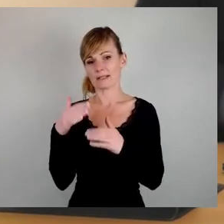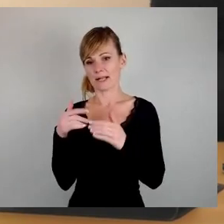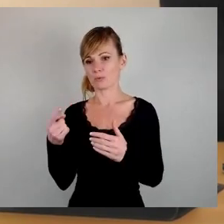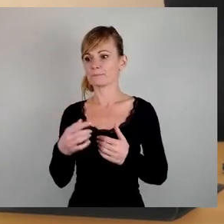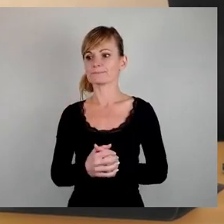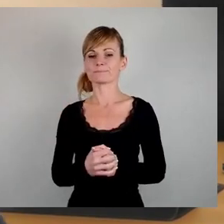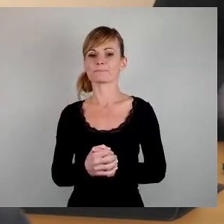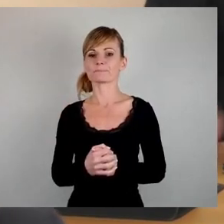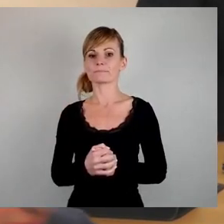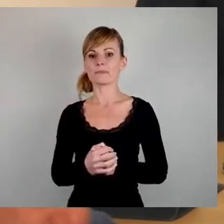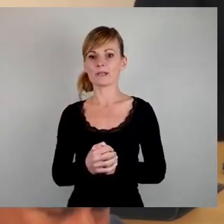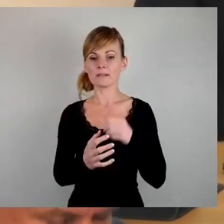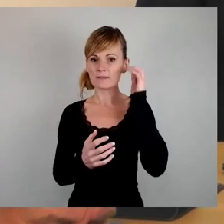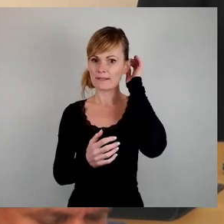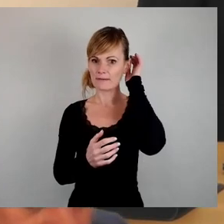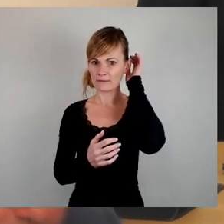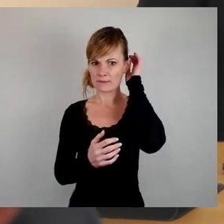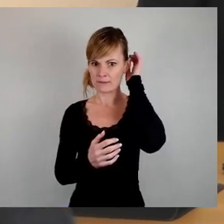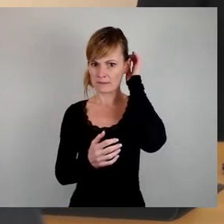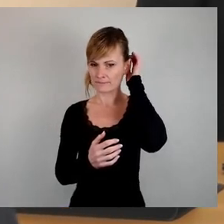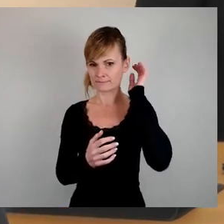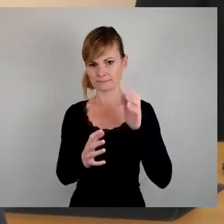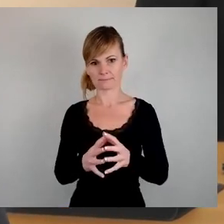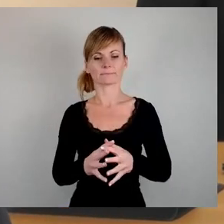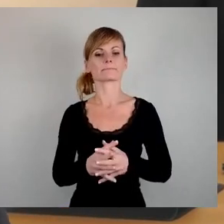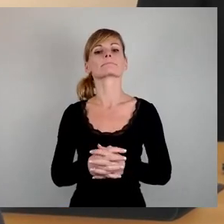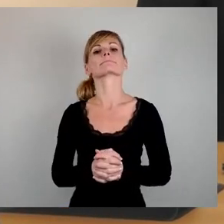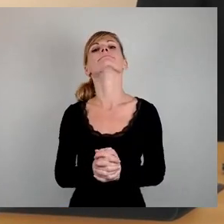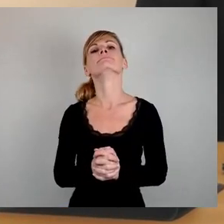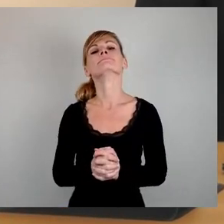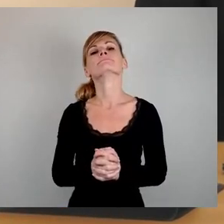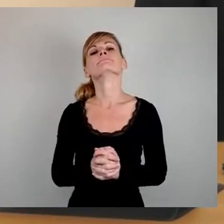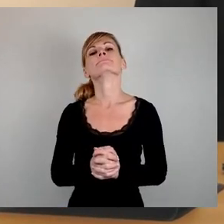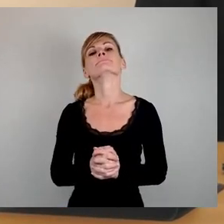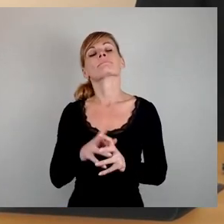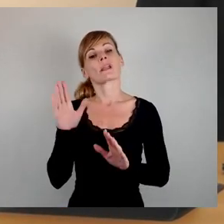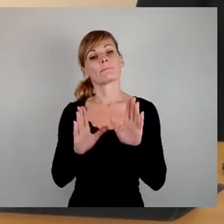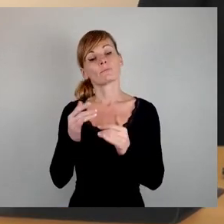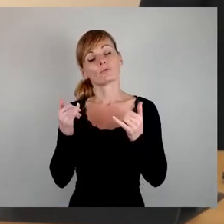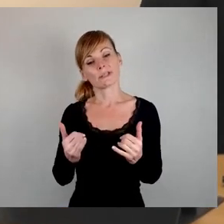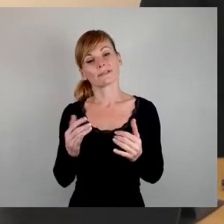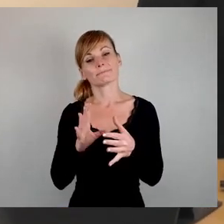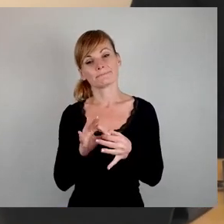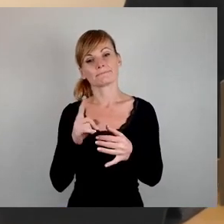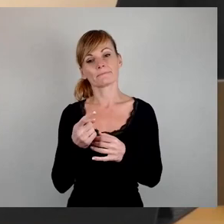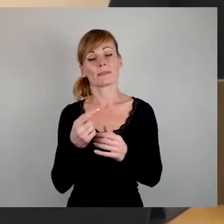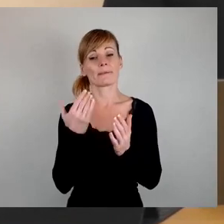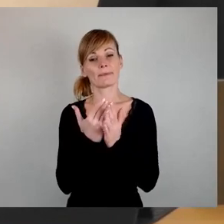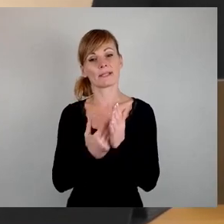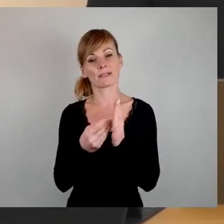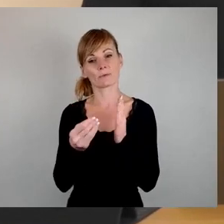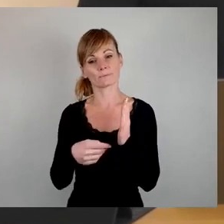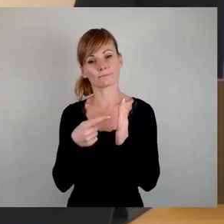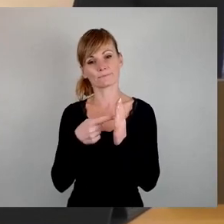Das bringt uns zur Abstimmung in der Petition. Bei